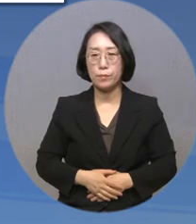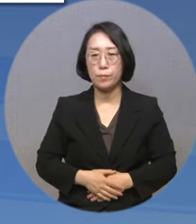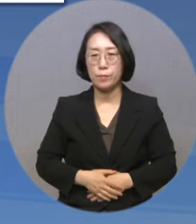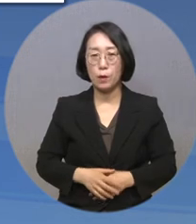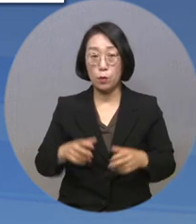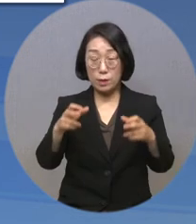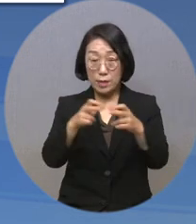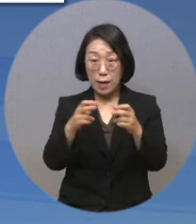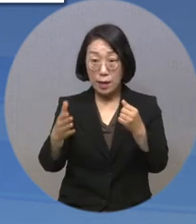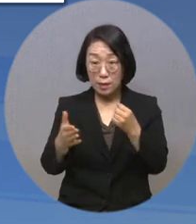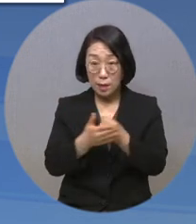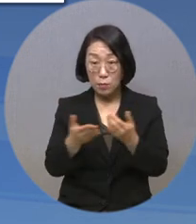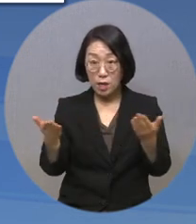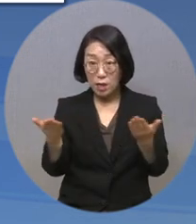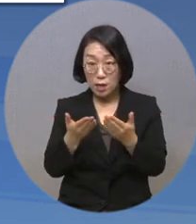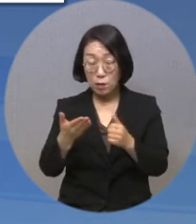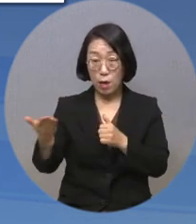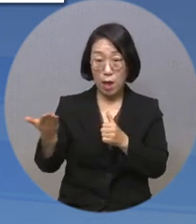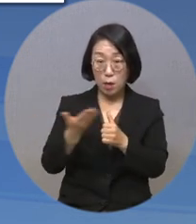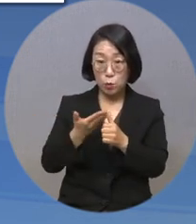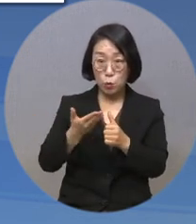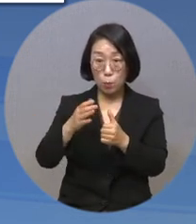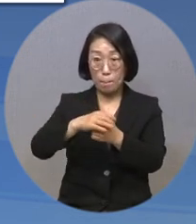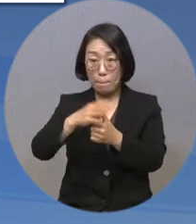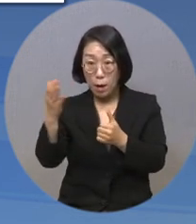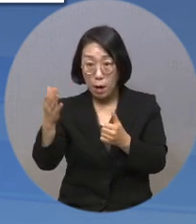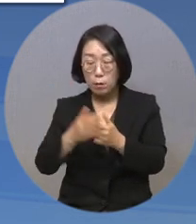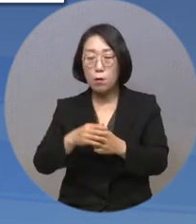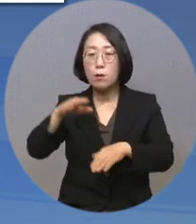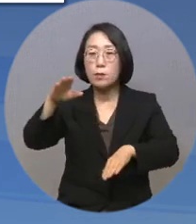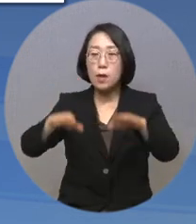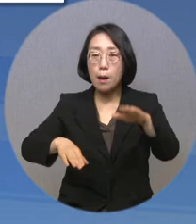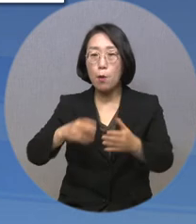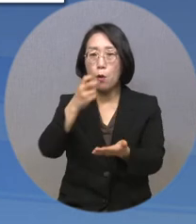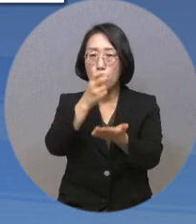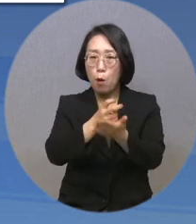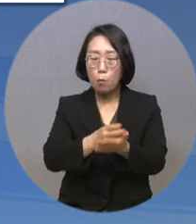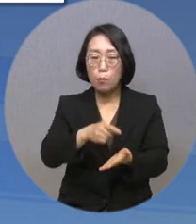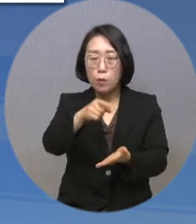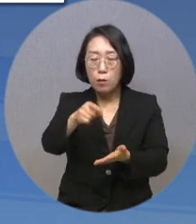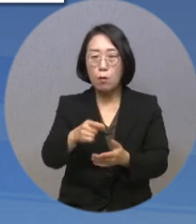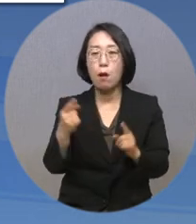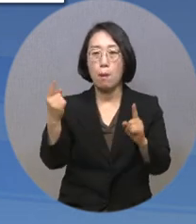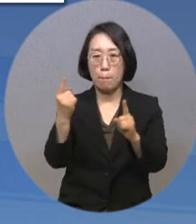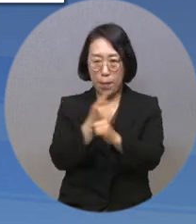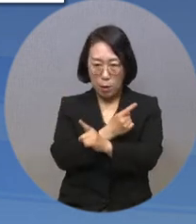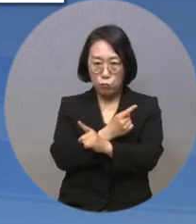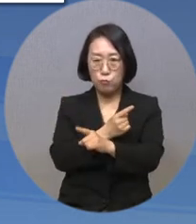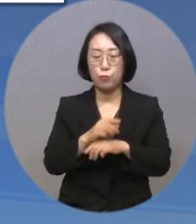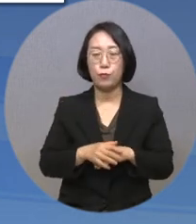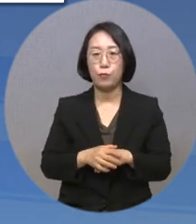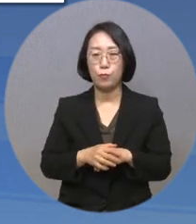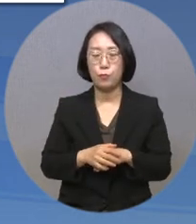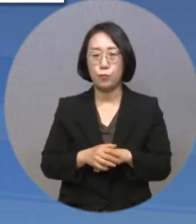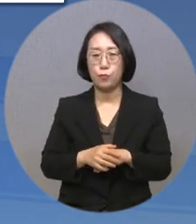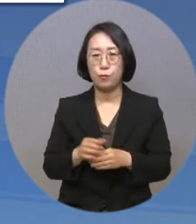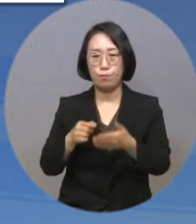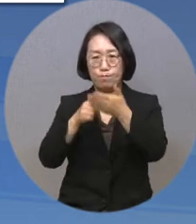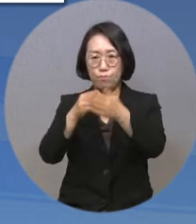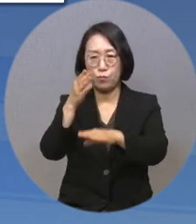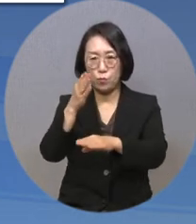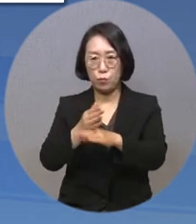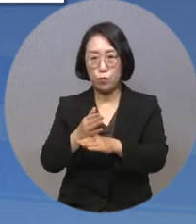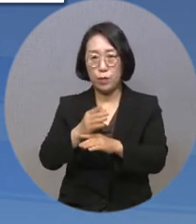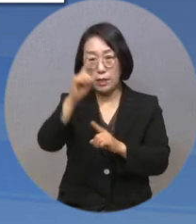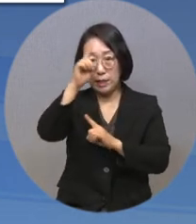장애를 이유로 해촉 또는 해임 사유로 하는 차별적 법률에 대한 개정이 추진됩니다. 국민의힘 이종성